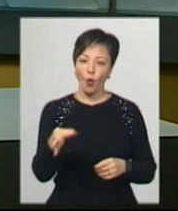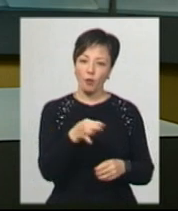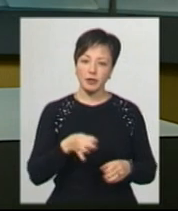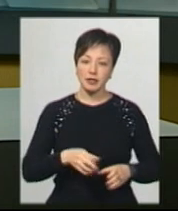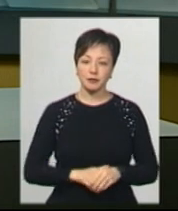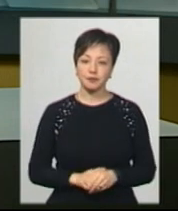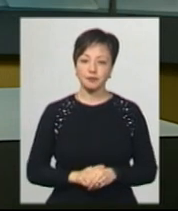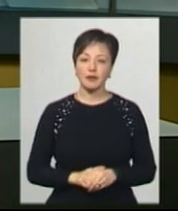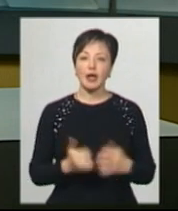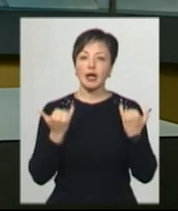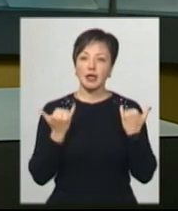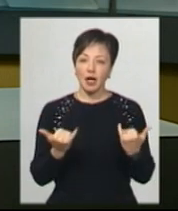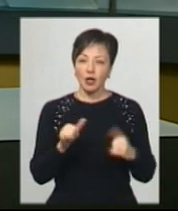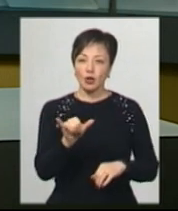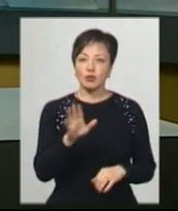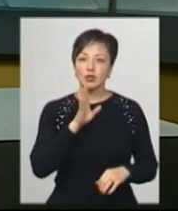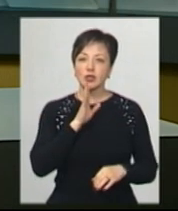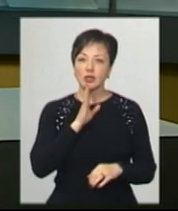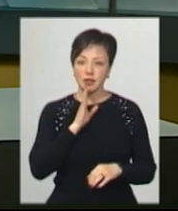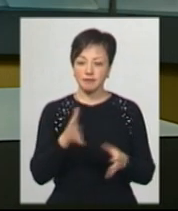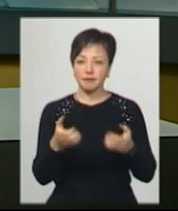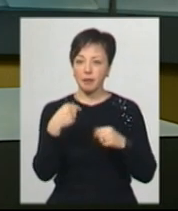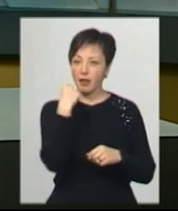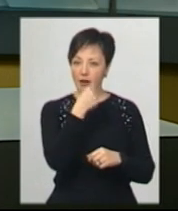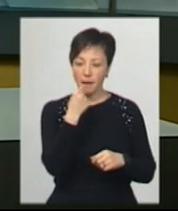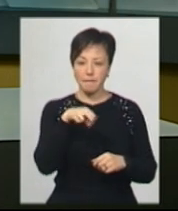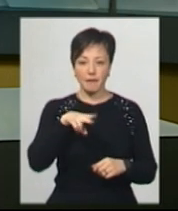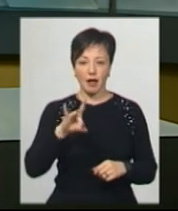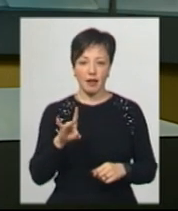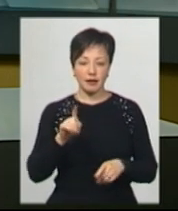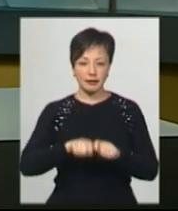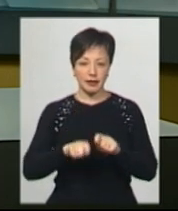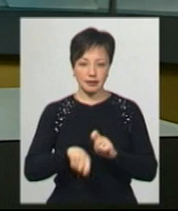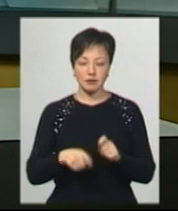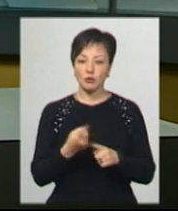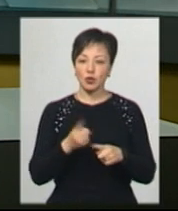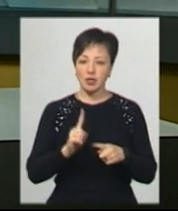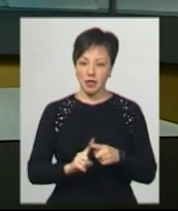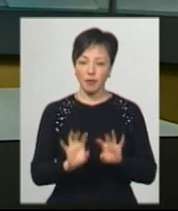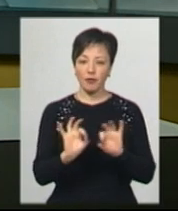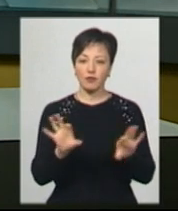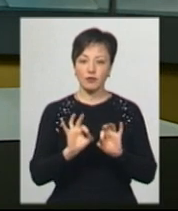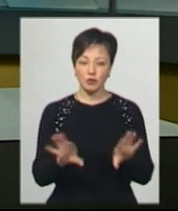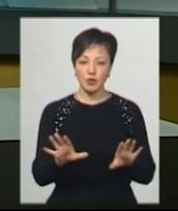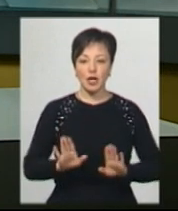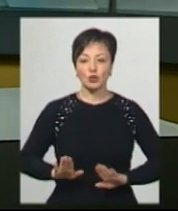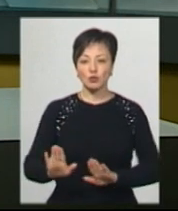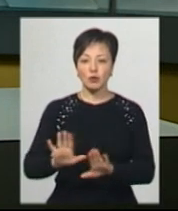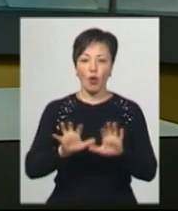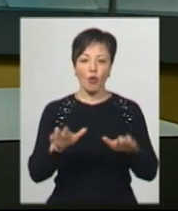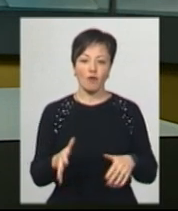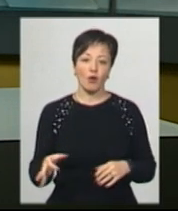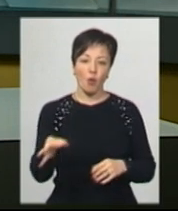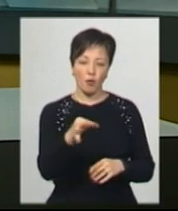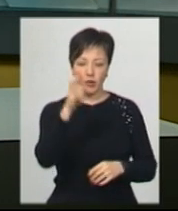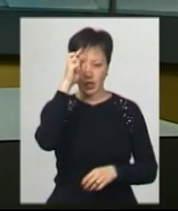Інна Глега. Наразі у жінки відібрали біоматеріали на ПЛР-тест. Про це сьогодні повідомив на брифінгу заступник голови